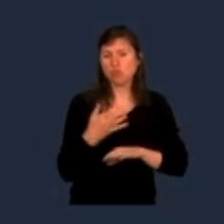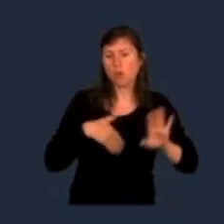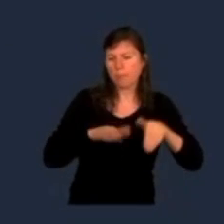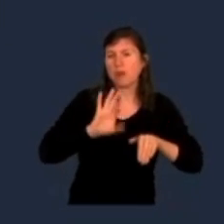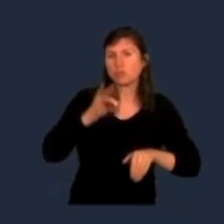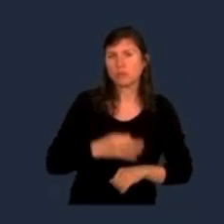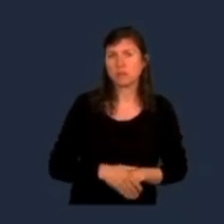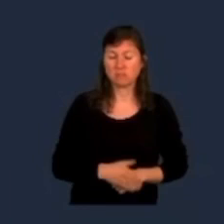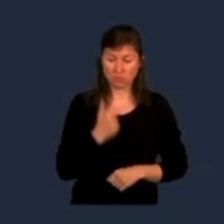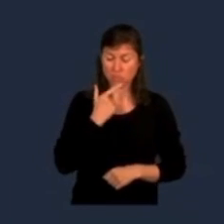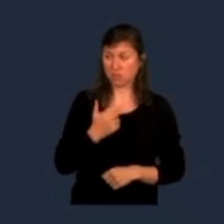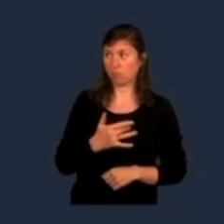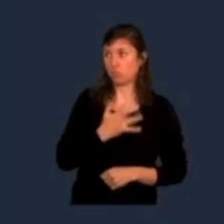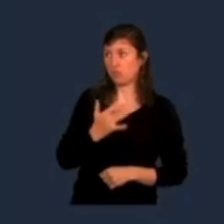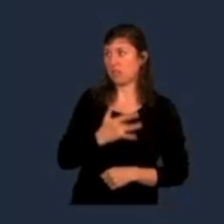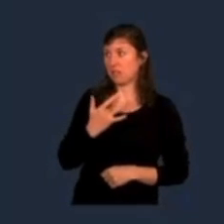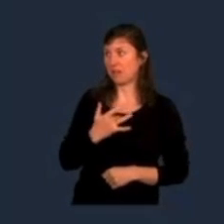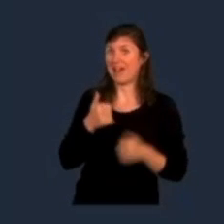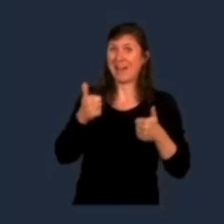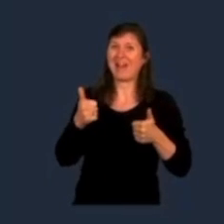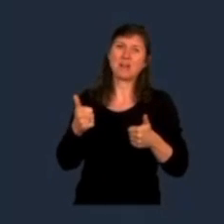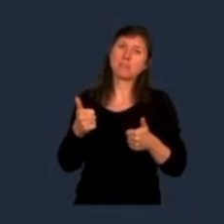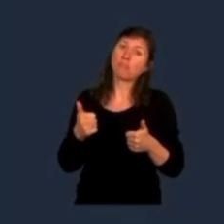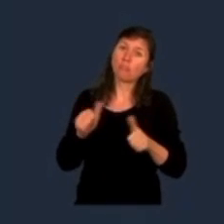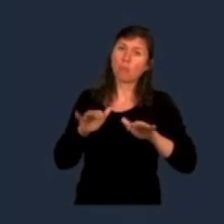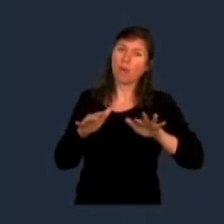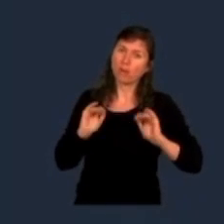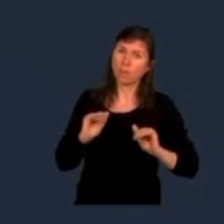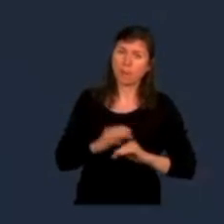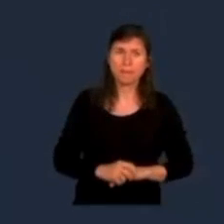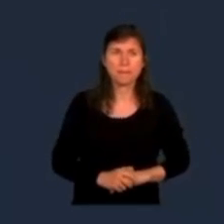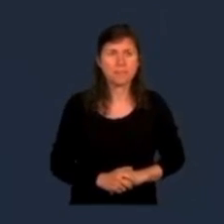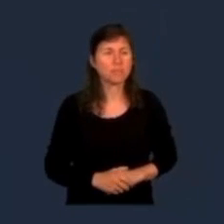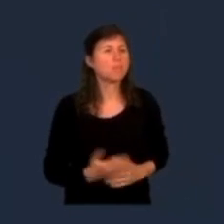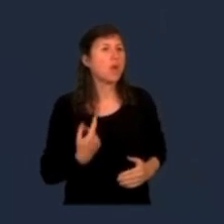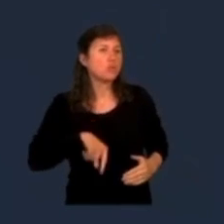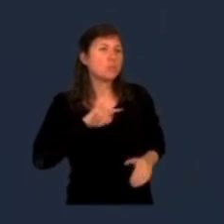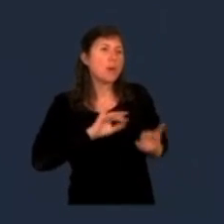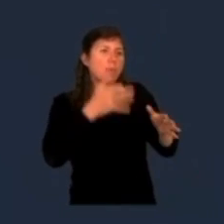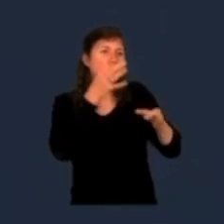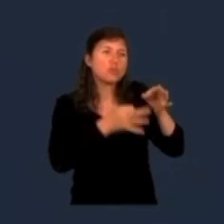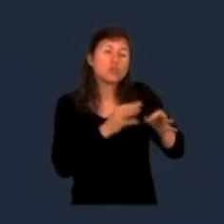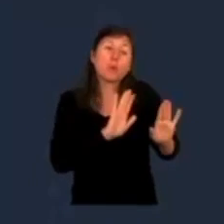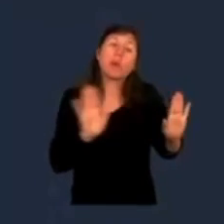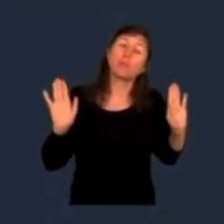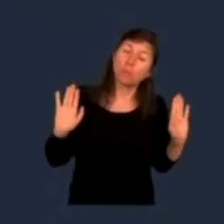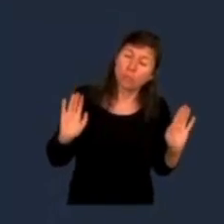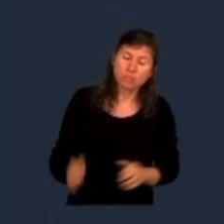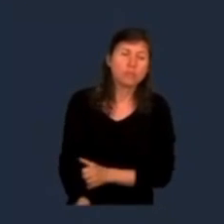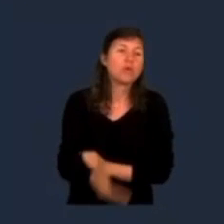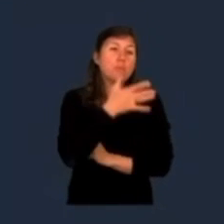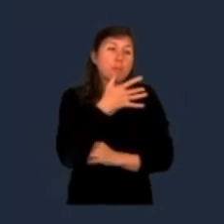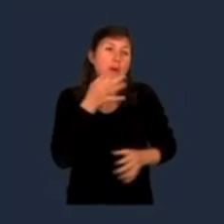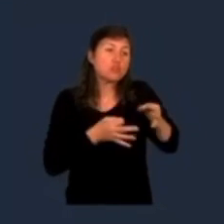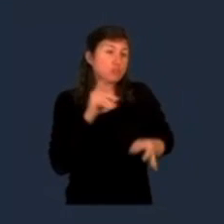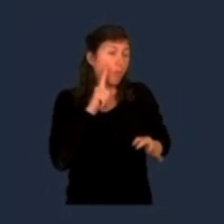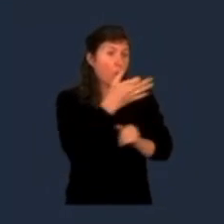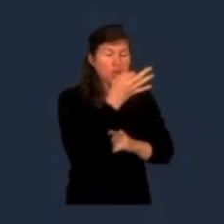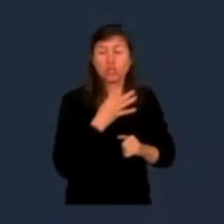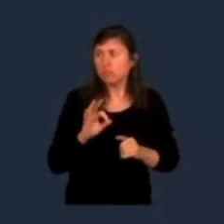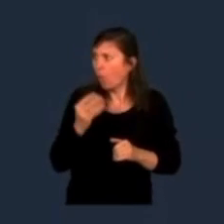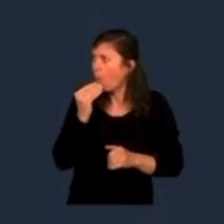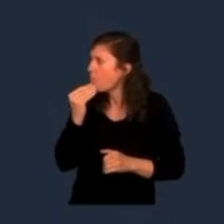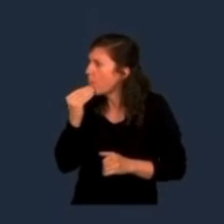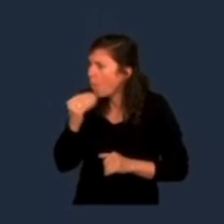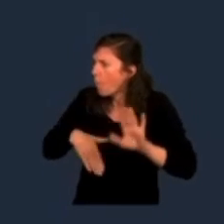toute relative, donc. Mais qui sommes-nous pour juger de votre obstination sur la vidéoprotection, puisque vous nous dites que ça marche ?